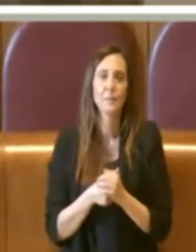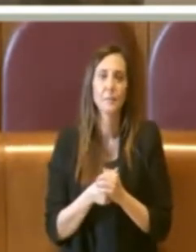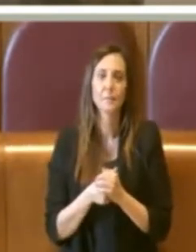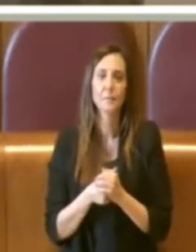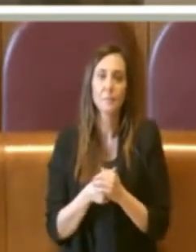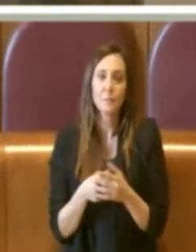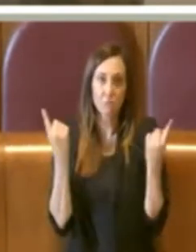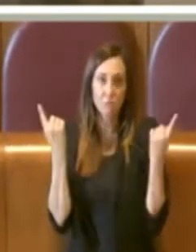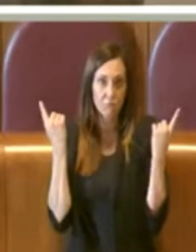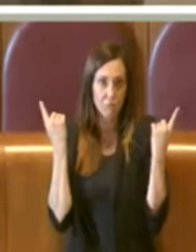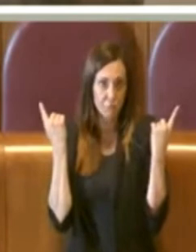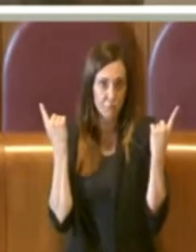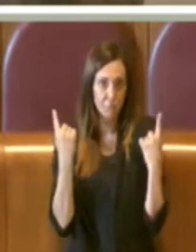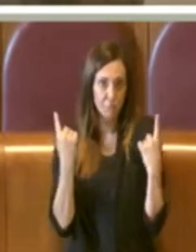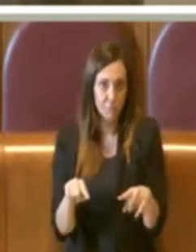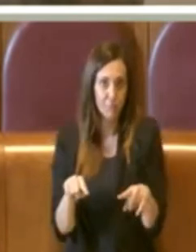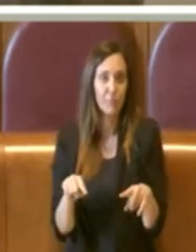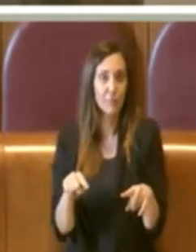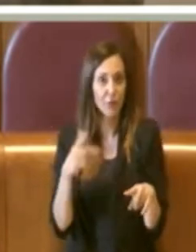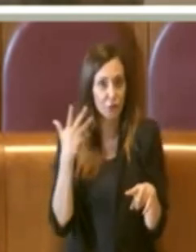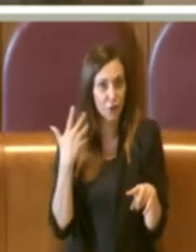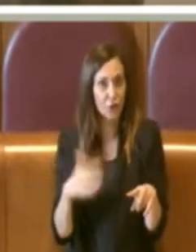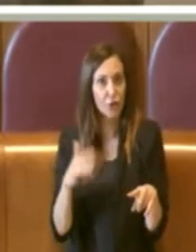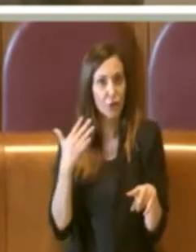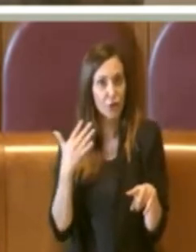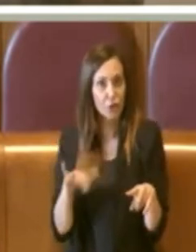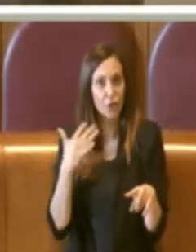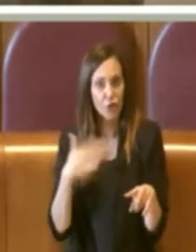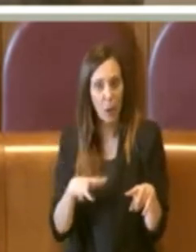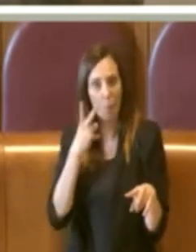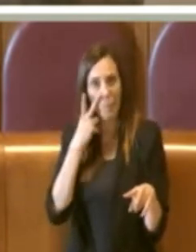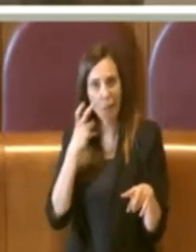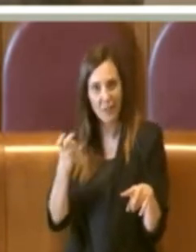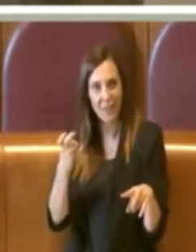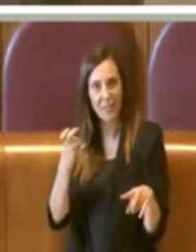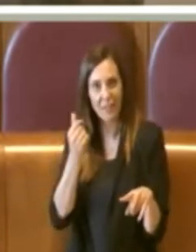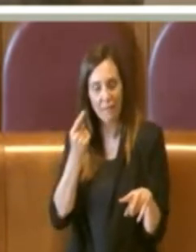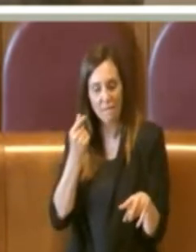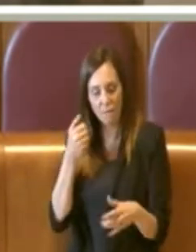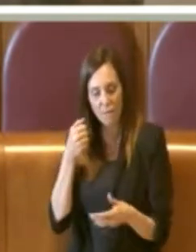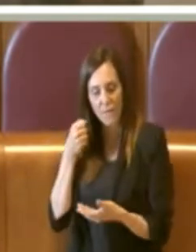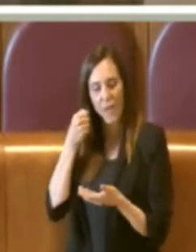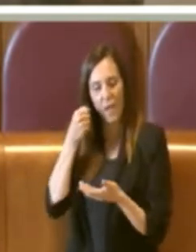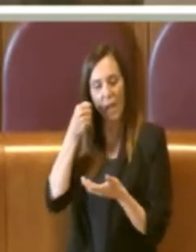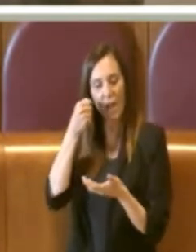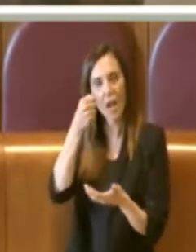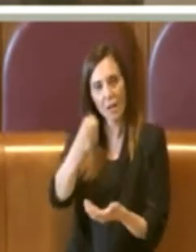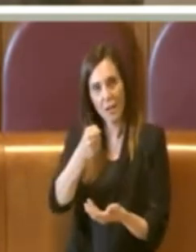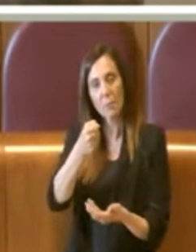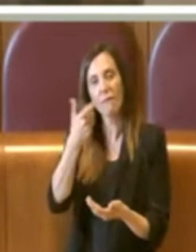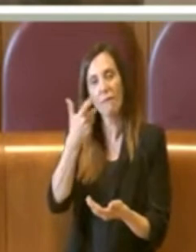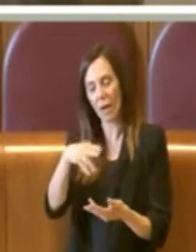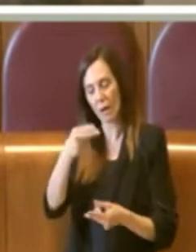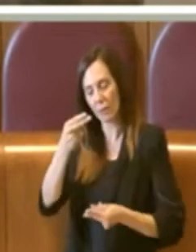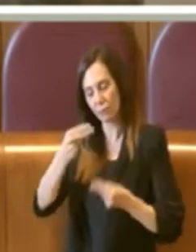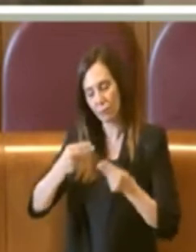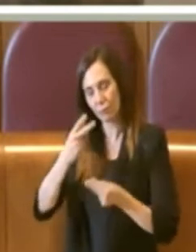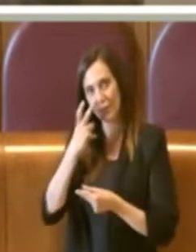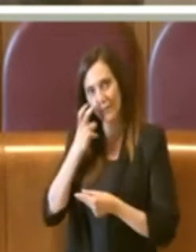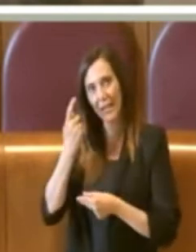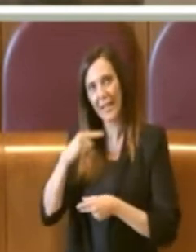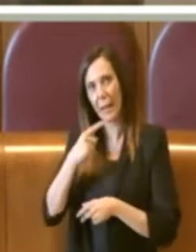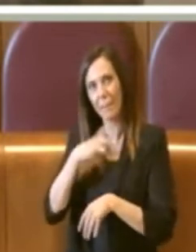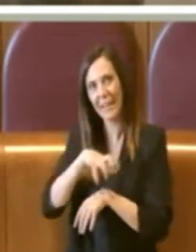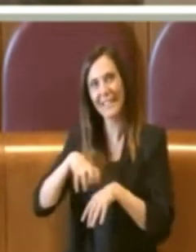e per la quale, tra l'altro, sono già stati in parte previsti relativi finanziamenti per la realizzazione da parte del